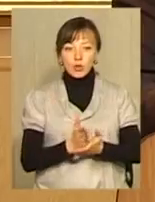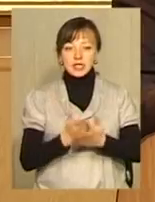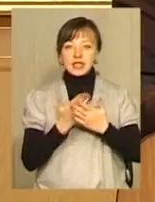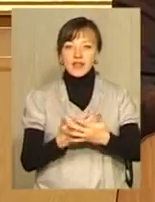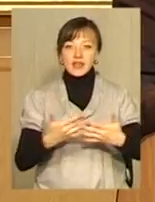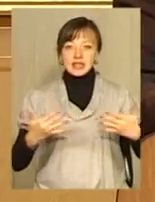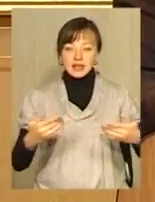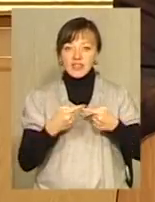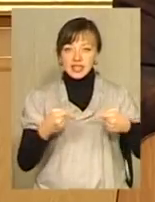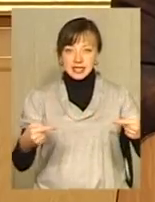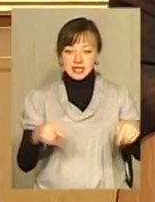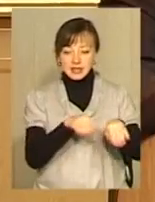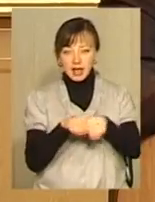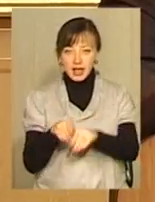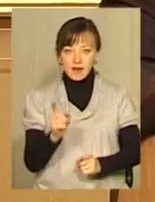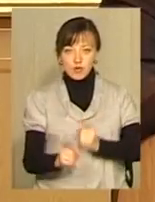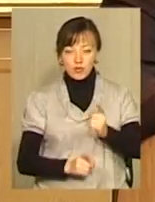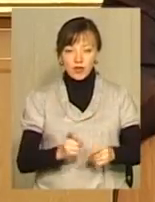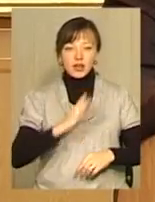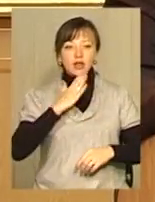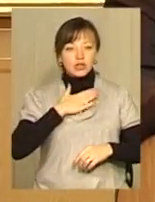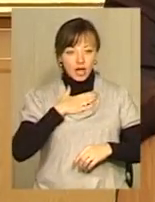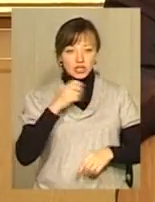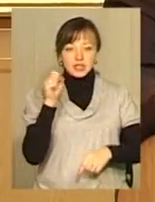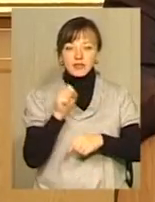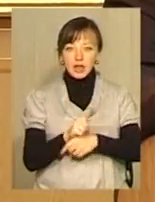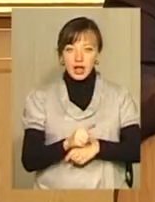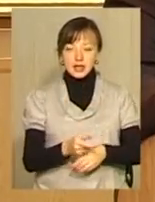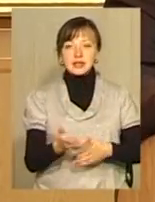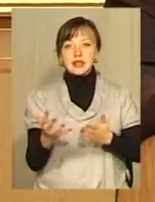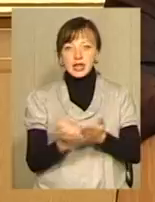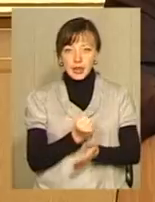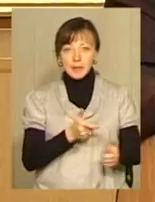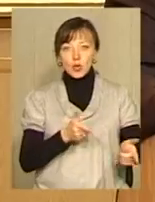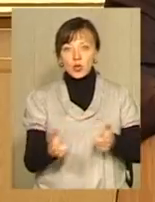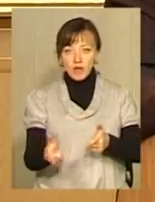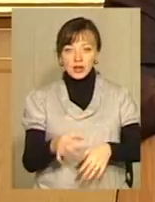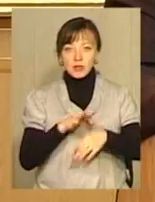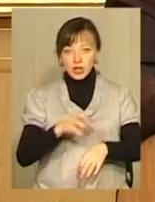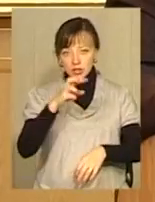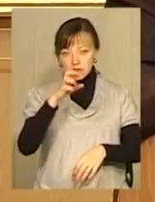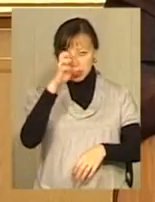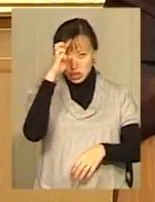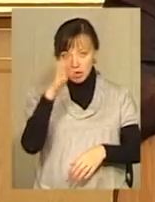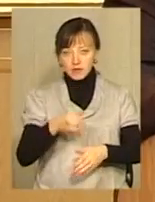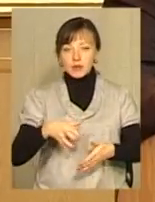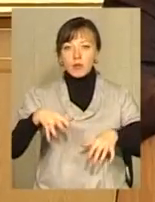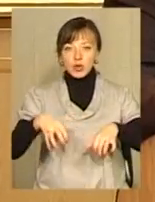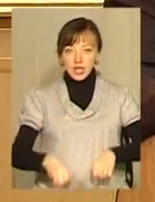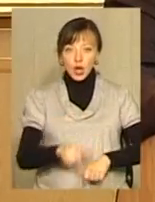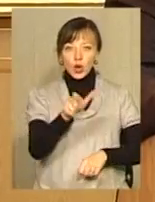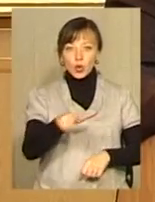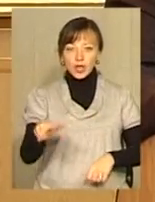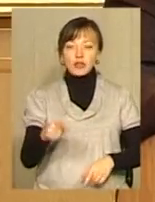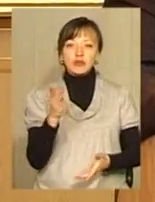різних стадіях реформування. Наше завдання – знайти, підготувати, провести на державні посади людей, що